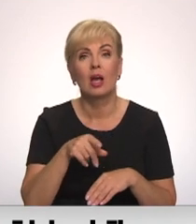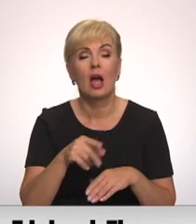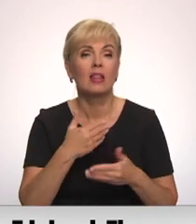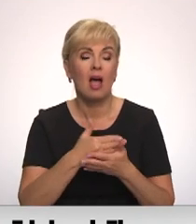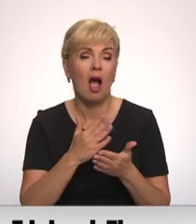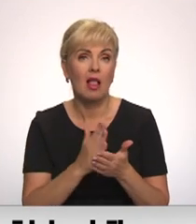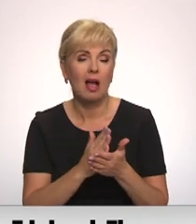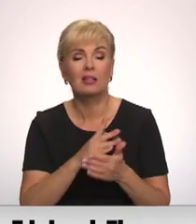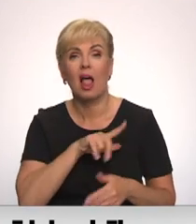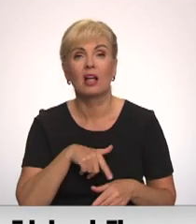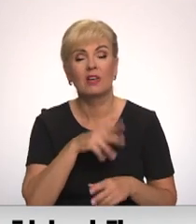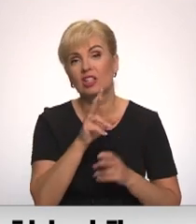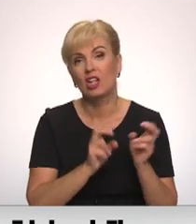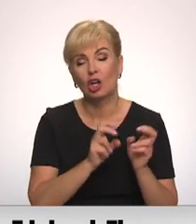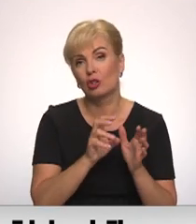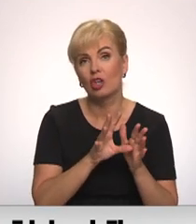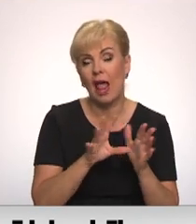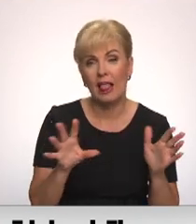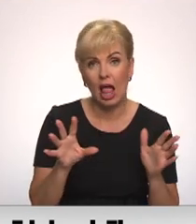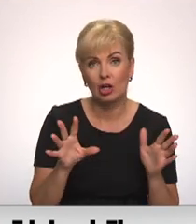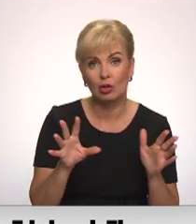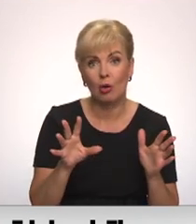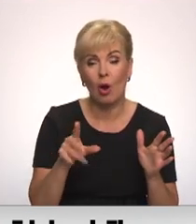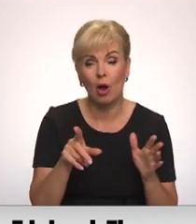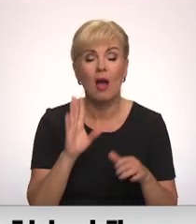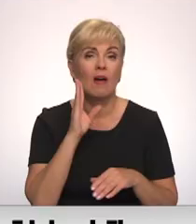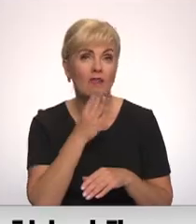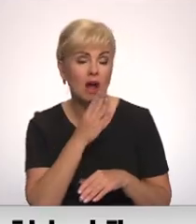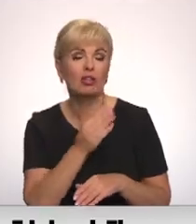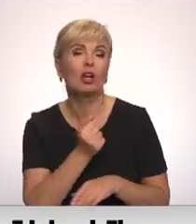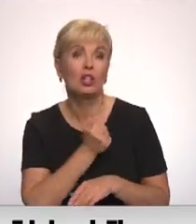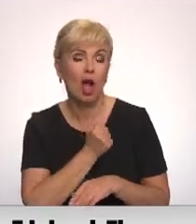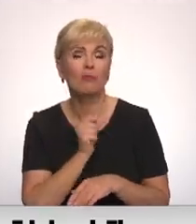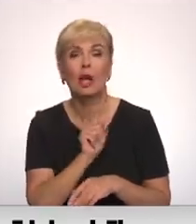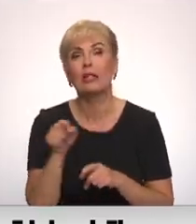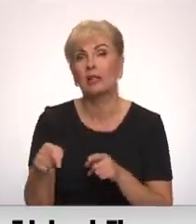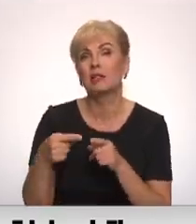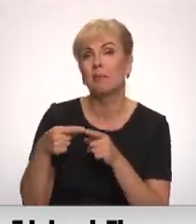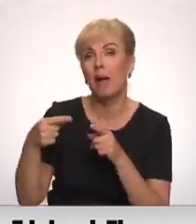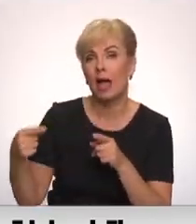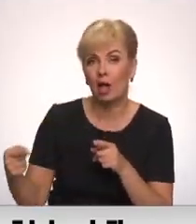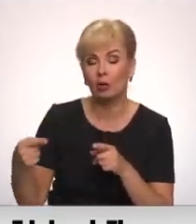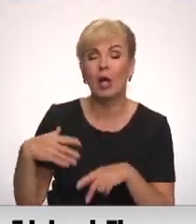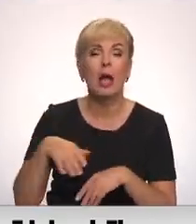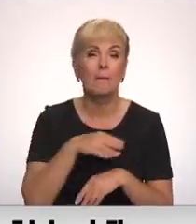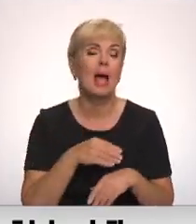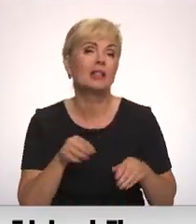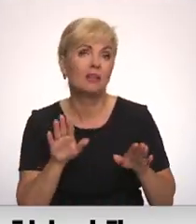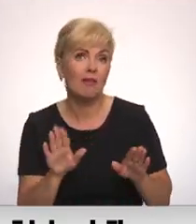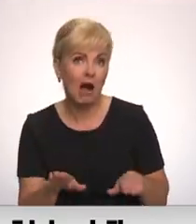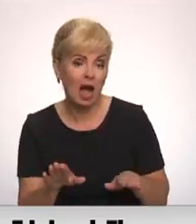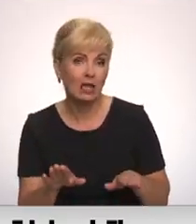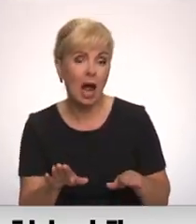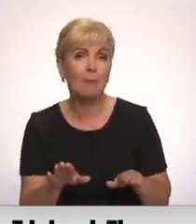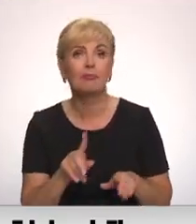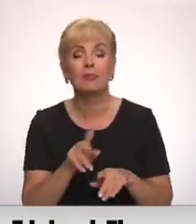zaļās Latvijas saražotās elektroenerģijas. Vasara, diemžēl, ir tas periods, kad mēs varam, kad